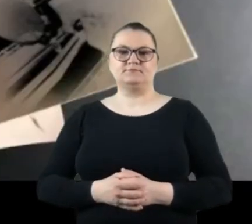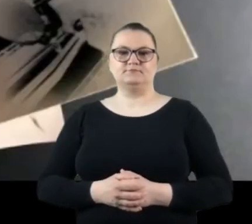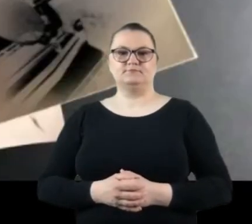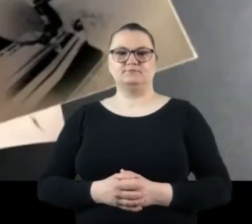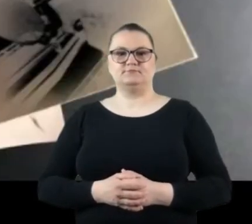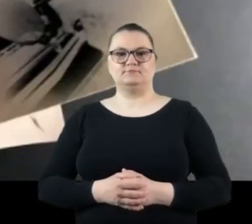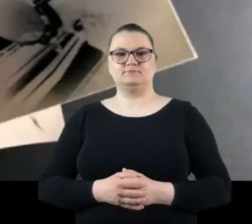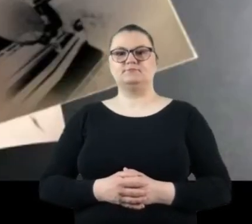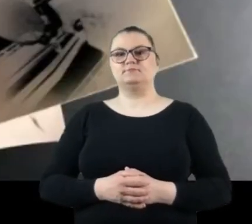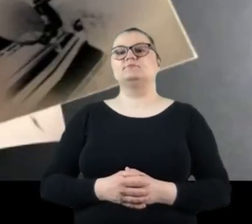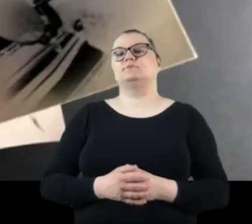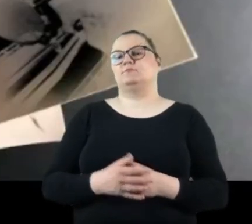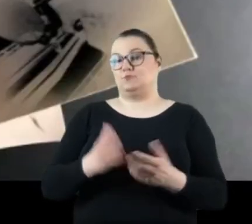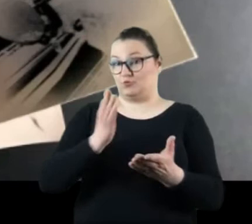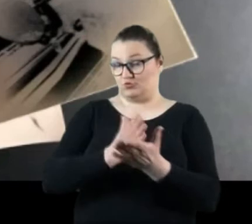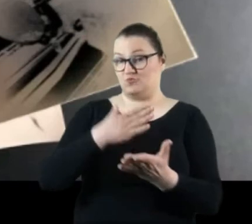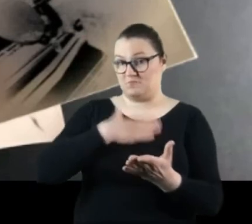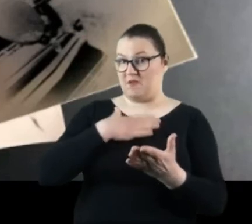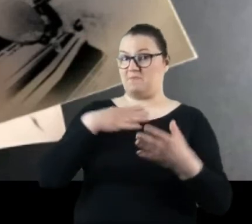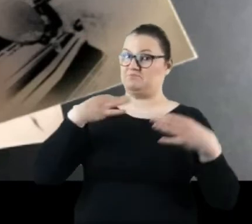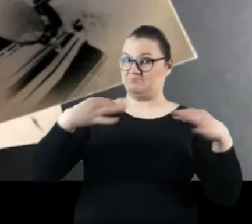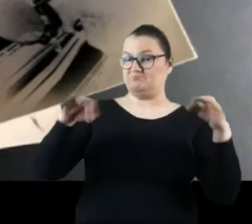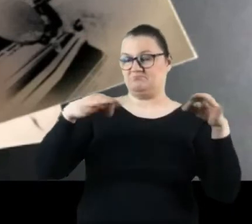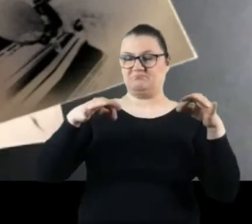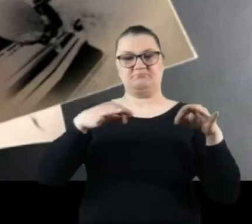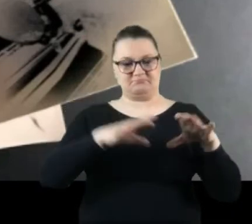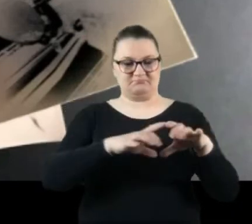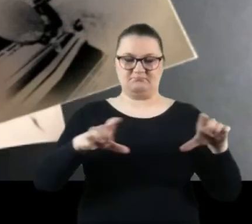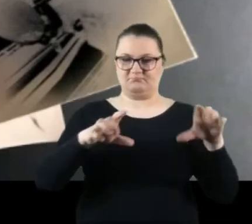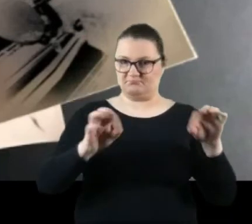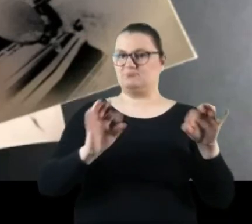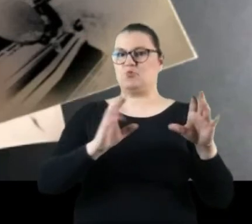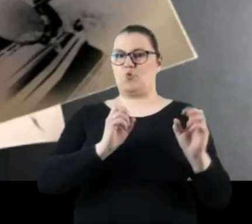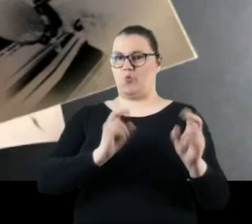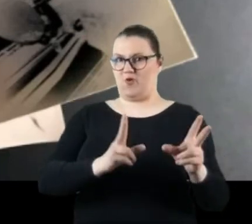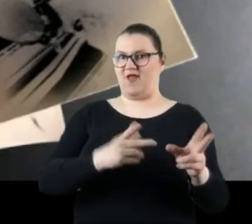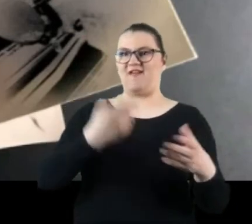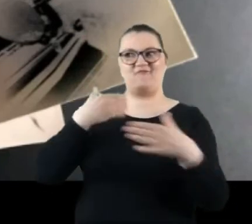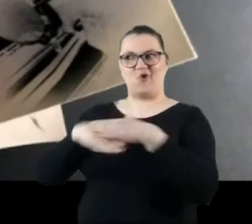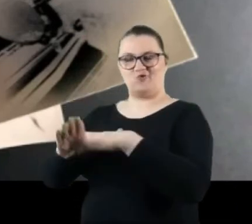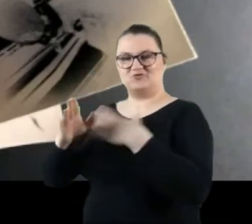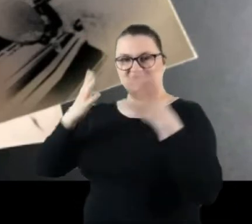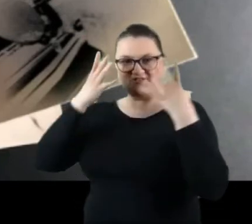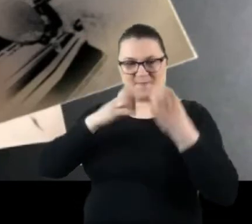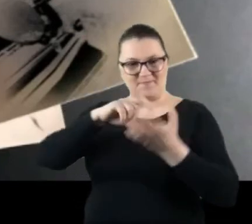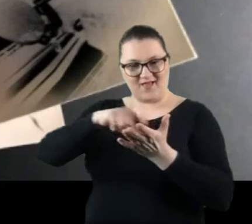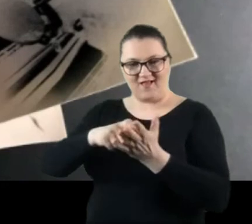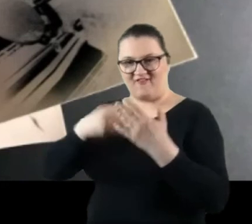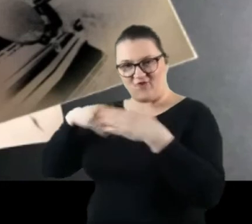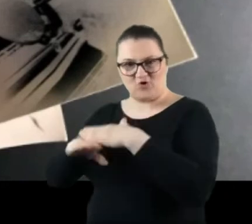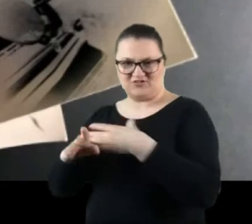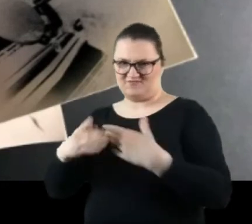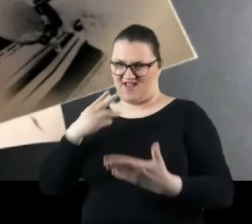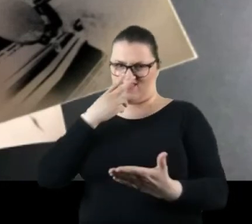Tak więc mamy już naszą odbitkę. Wychodzimy z ciemni, ale co się dzieje? Okazuje się, że ta odbitka wygląda jakoś tak